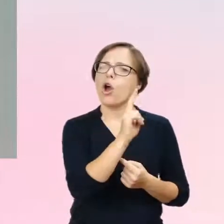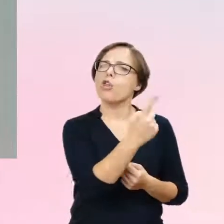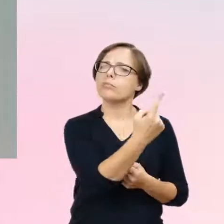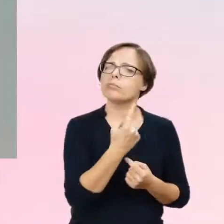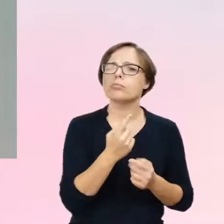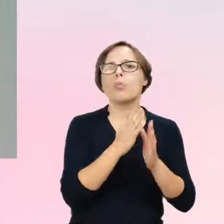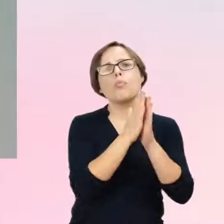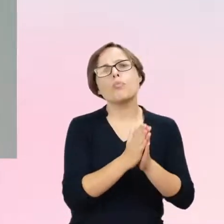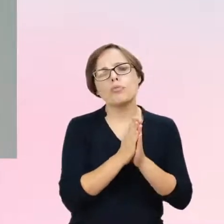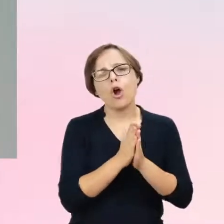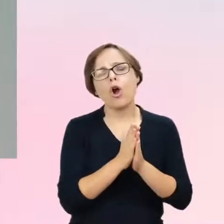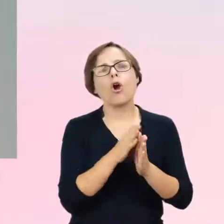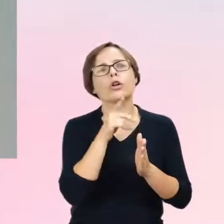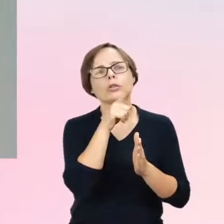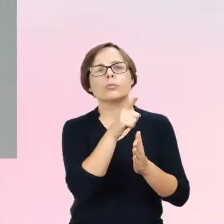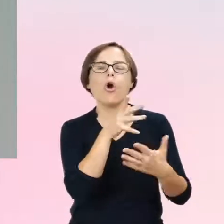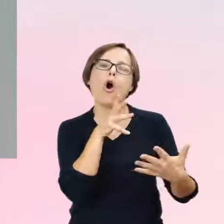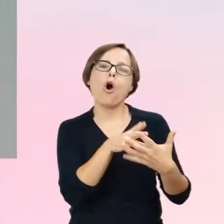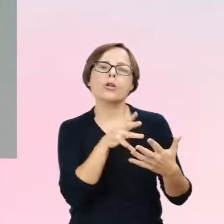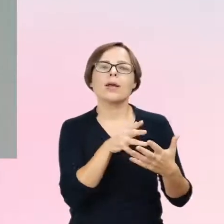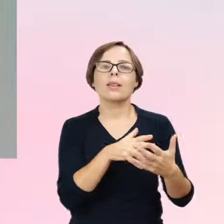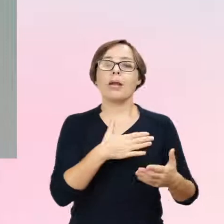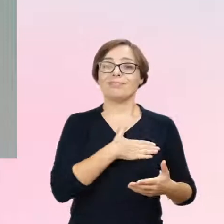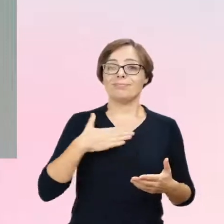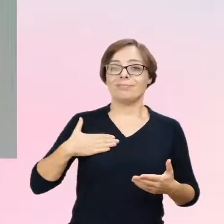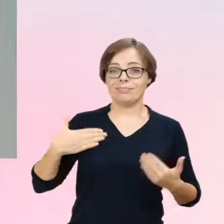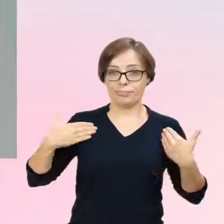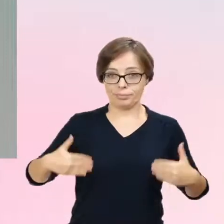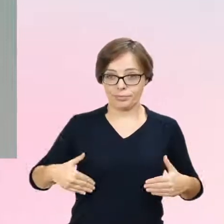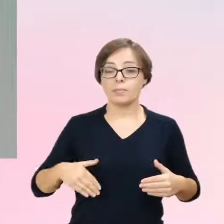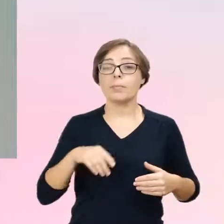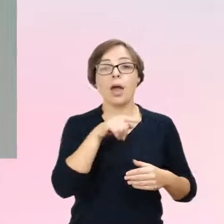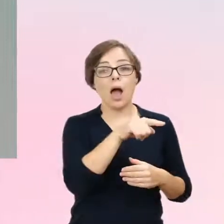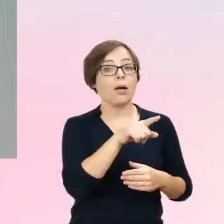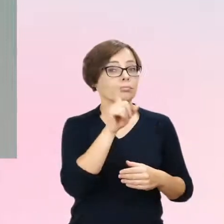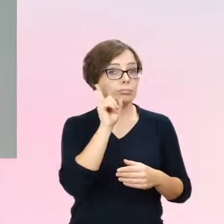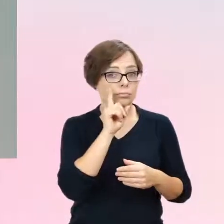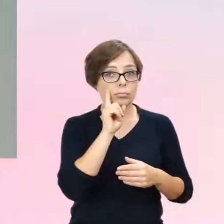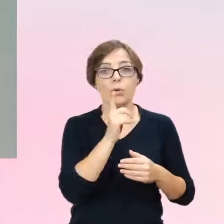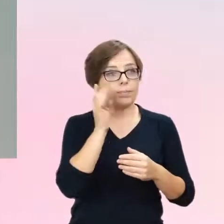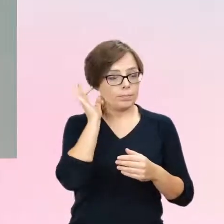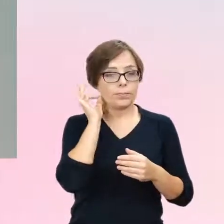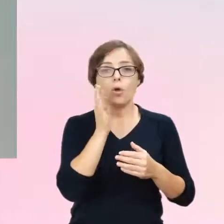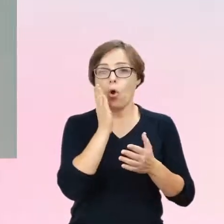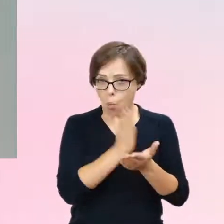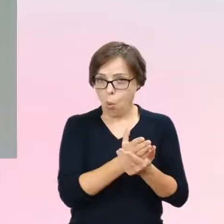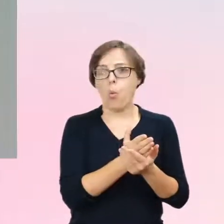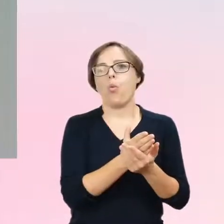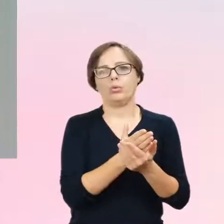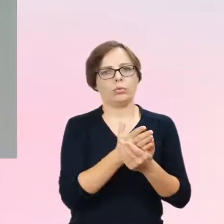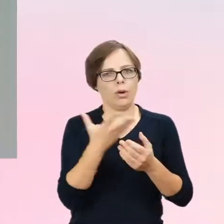temat operacji konturu klatki piersiowej, pacjenta już pełnoletniego, który